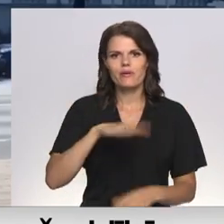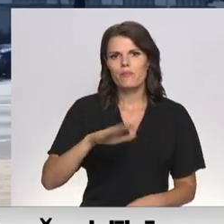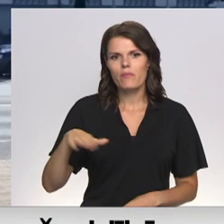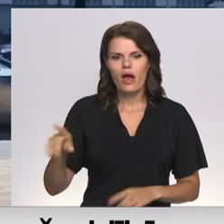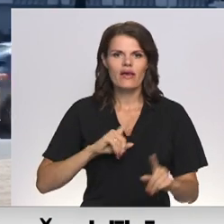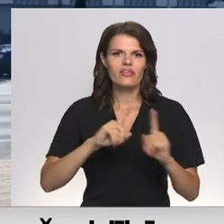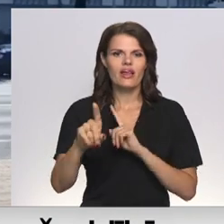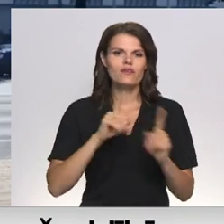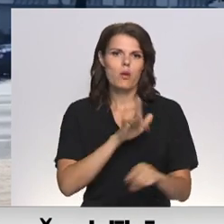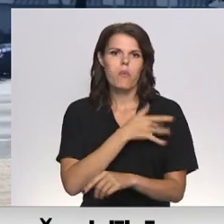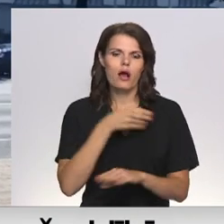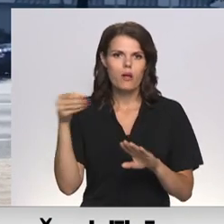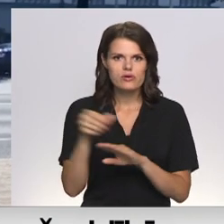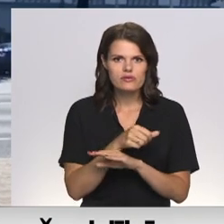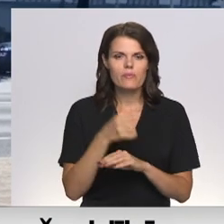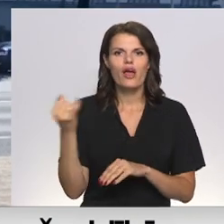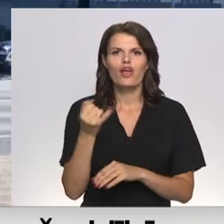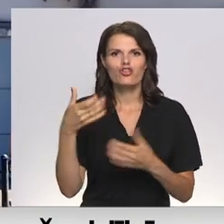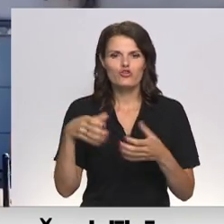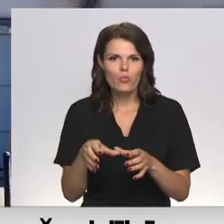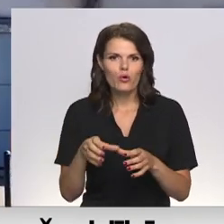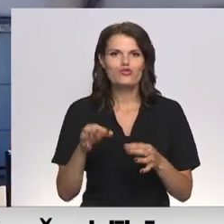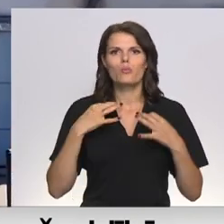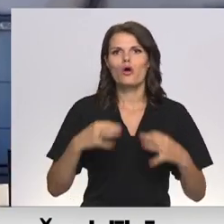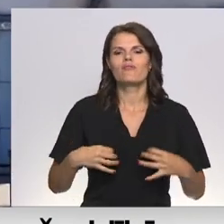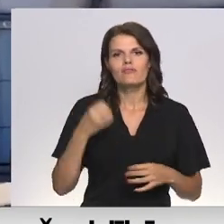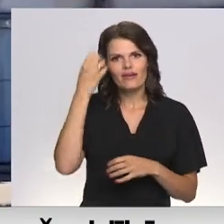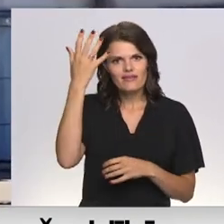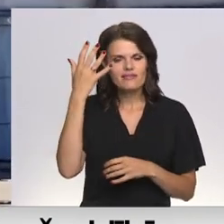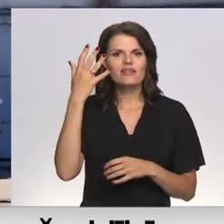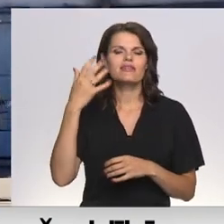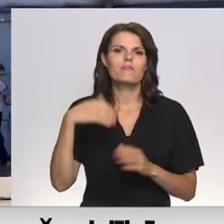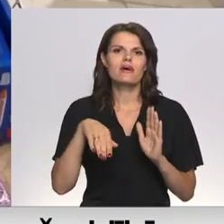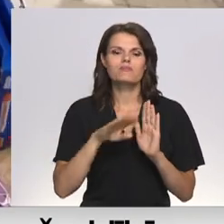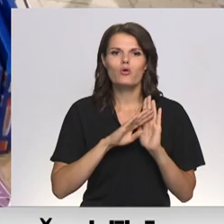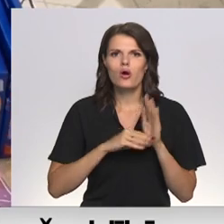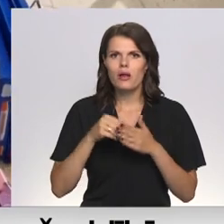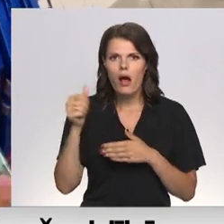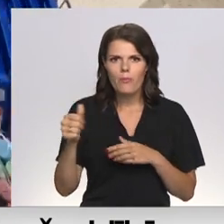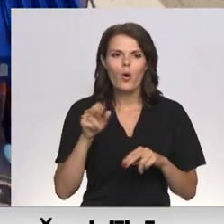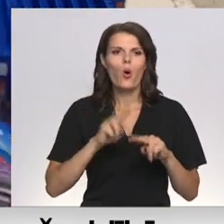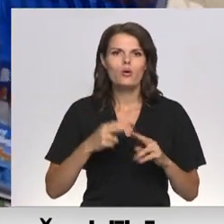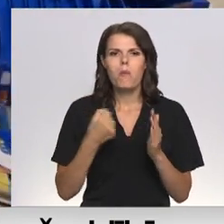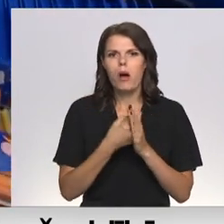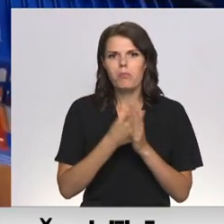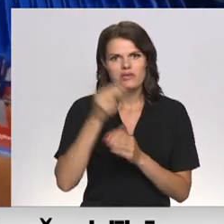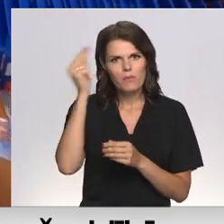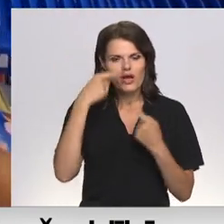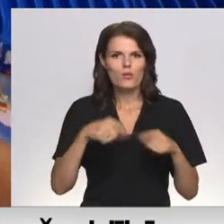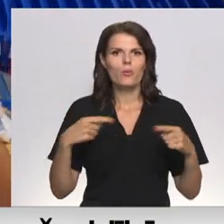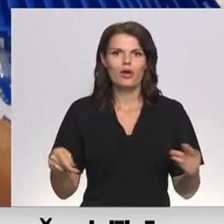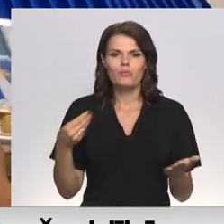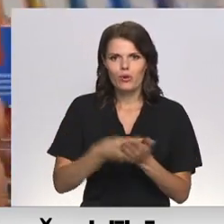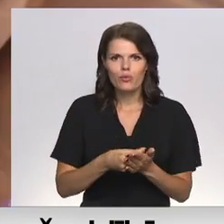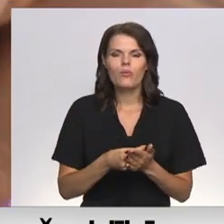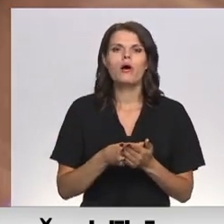Transporta pakalpojumu sekšanai, interešu pulciņu un profesionālo izglītības programmu apmaksai, kā arī pabalsts mācību piederumu iegādēja.